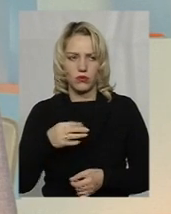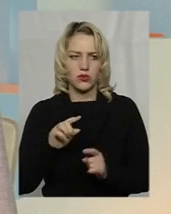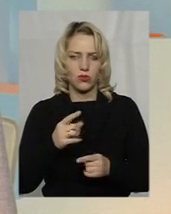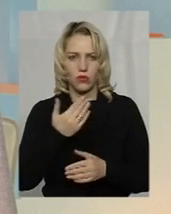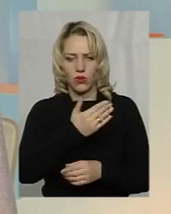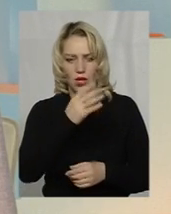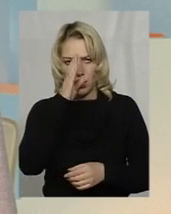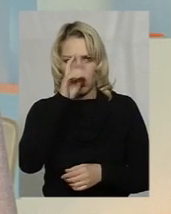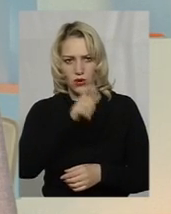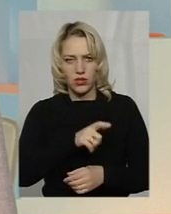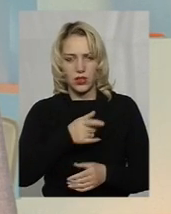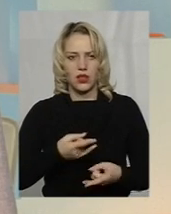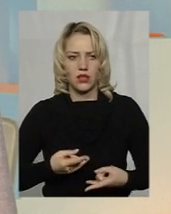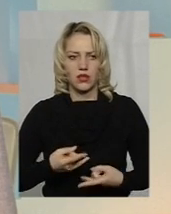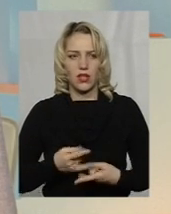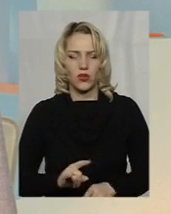він, власне, народився